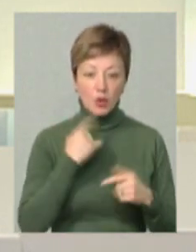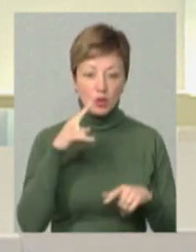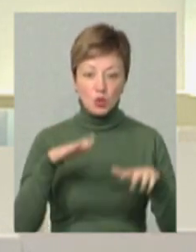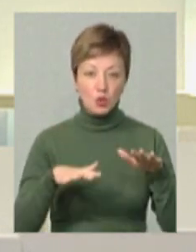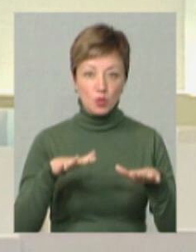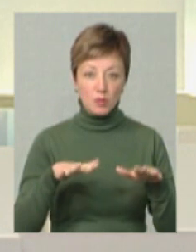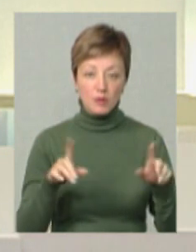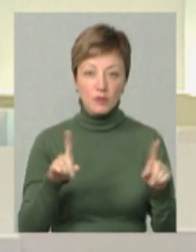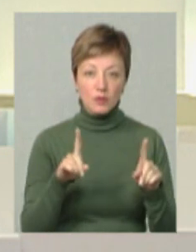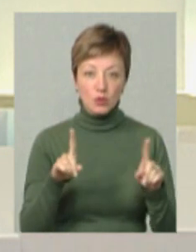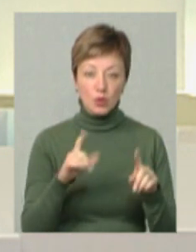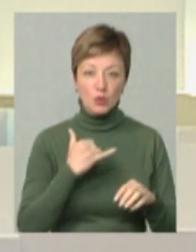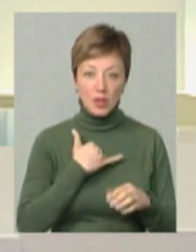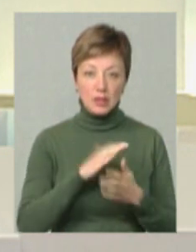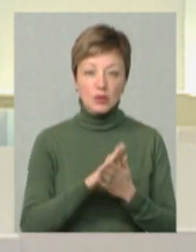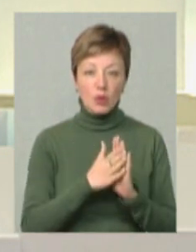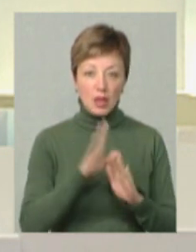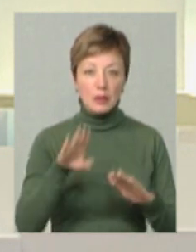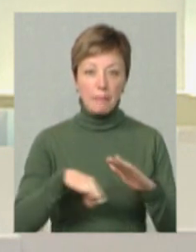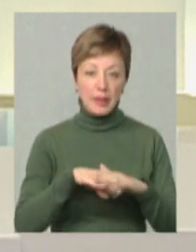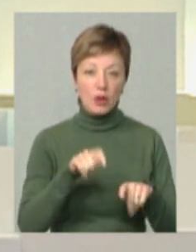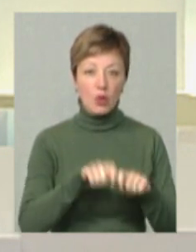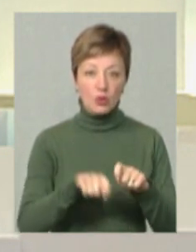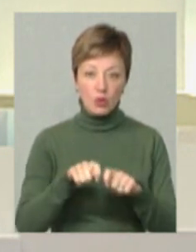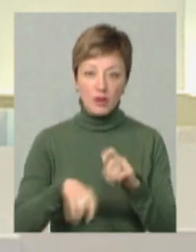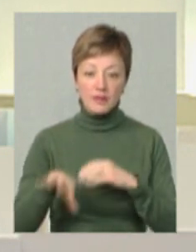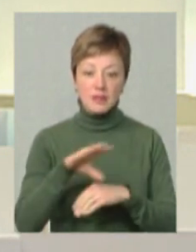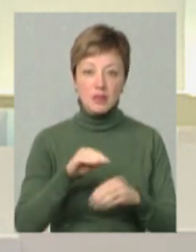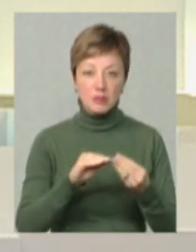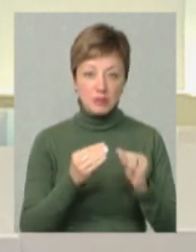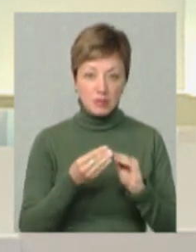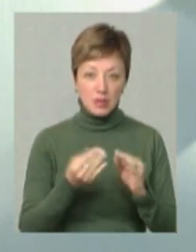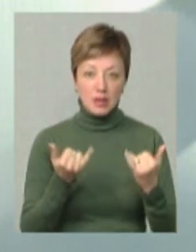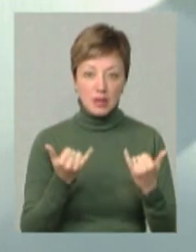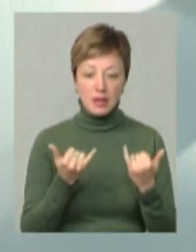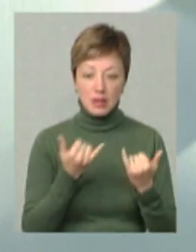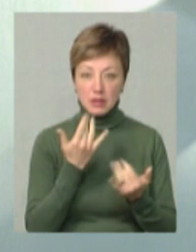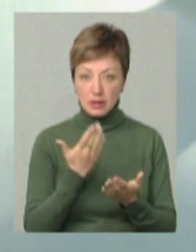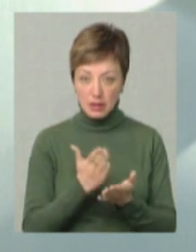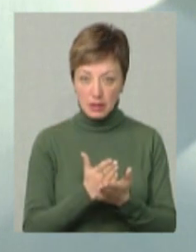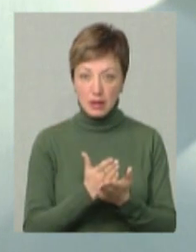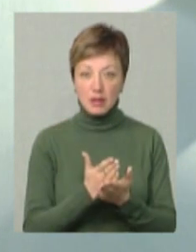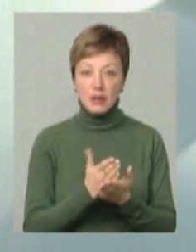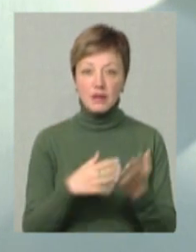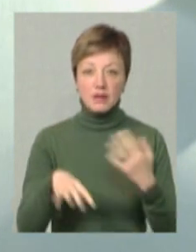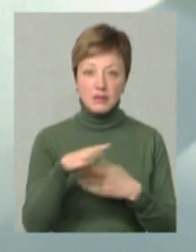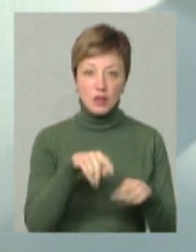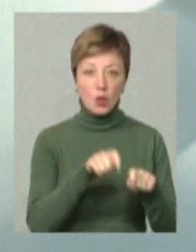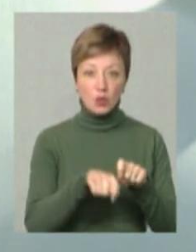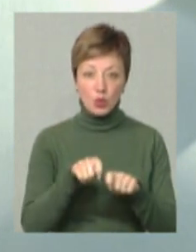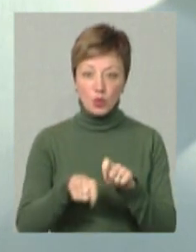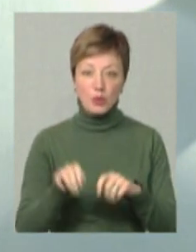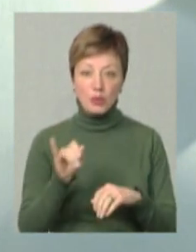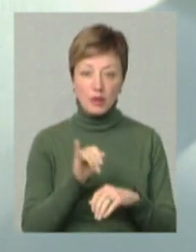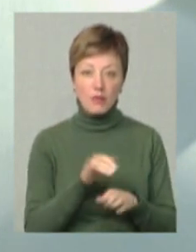сумнівів, що в нас ситуація під контролем. Всі ті виклики, які перед нами ставляться, ми їх всі контролюємо